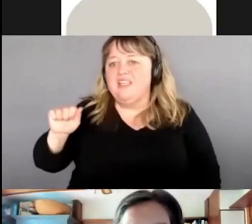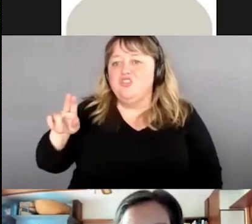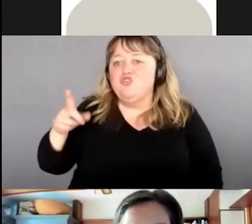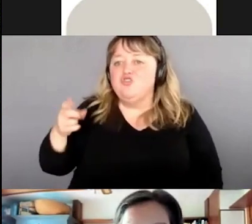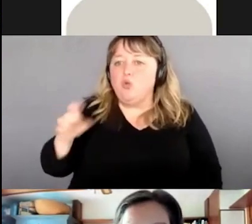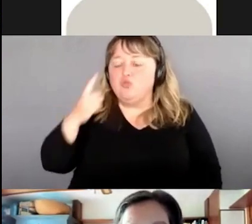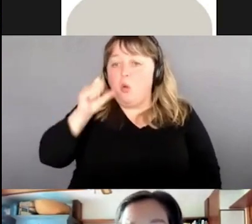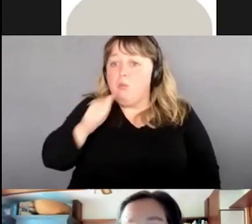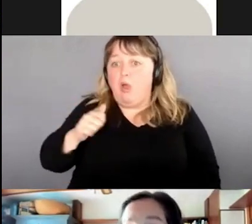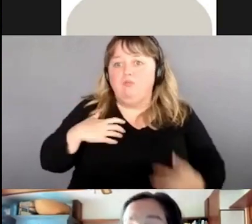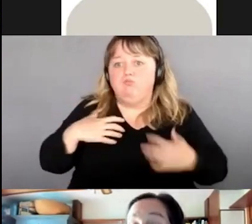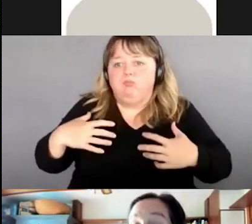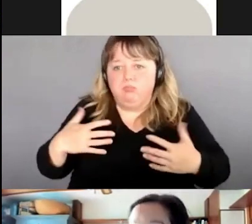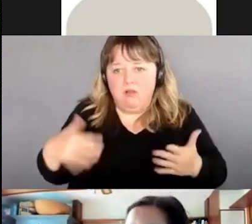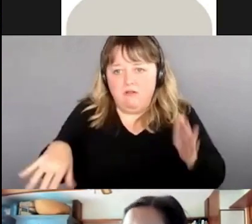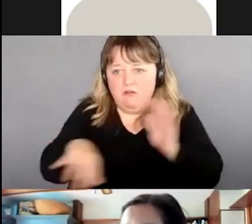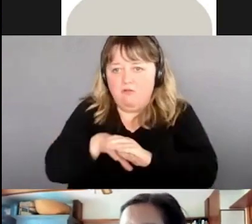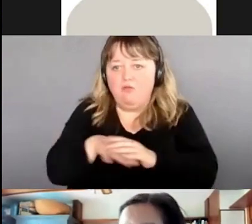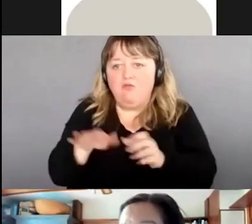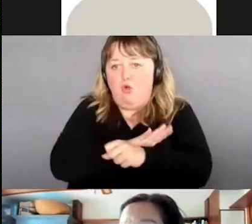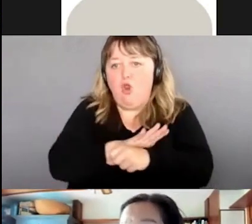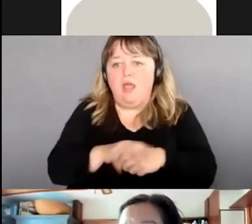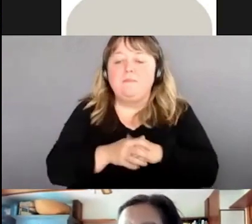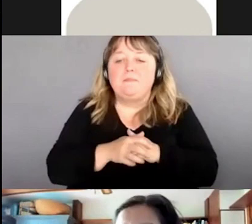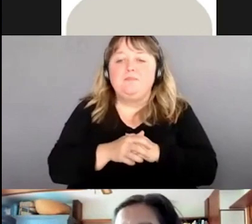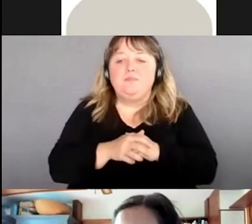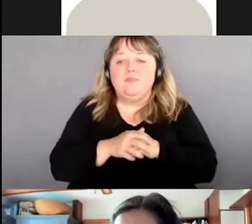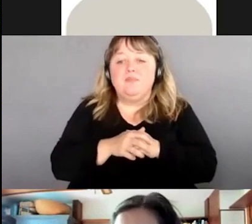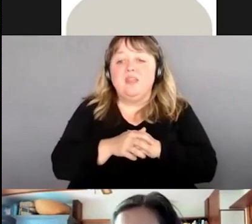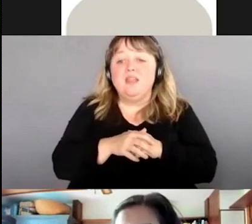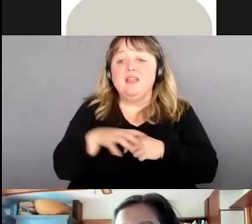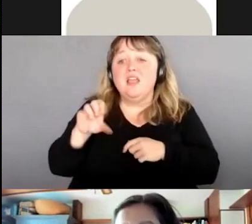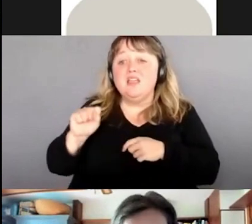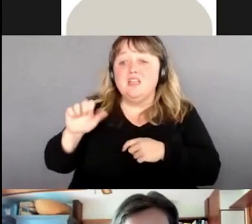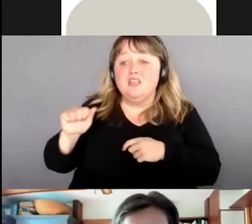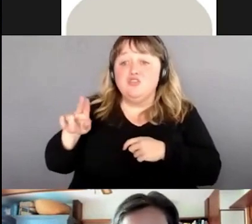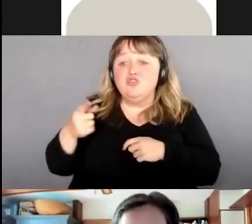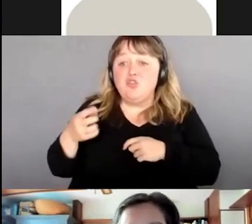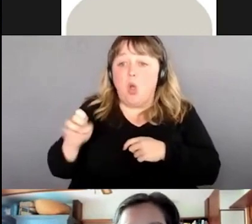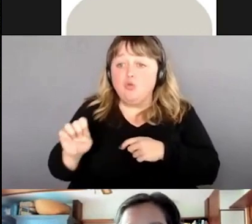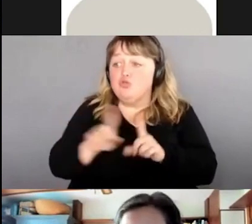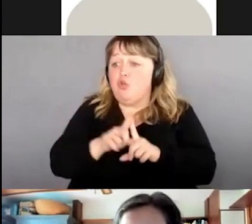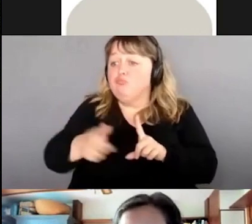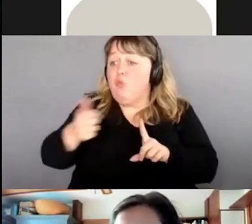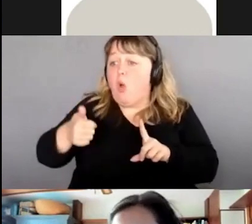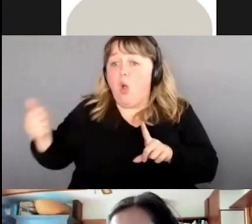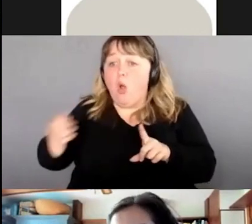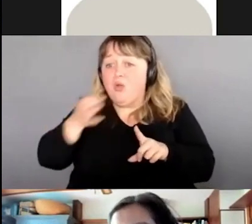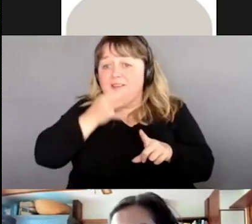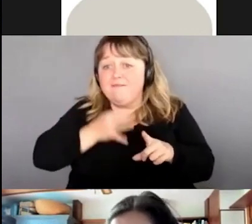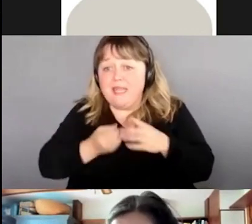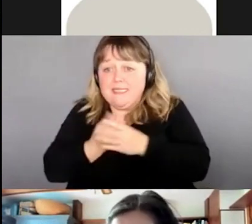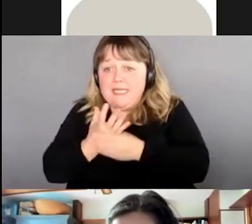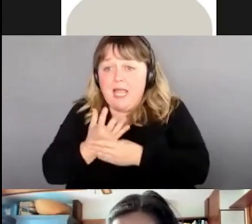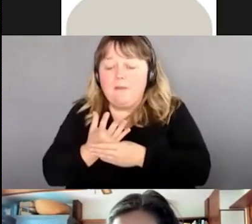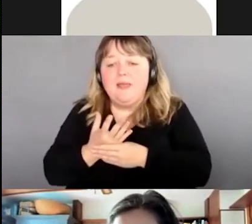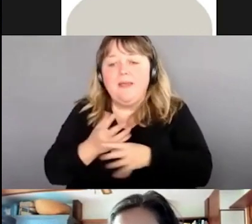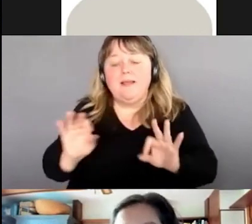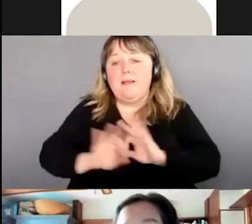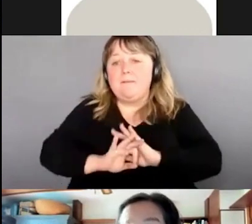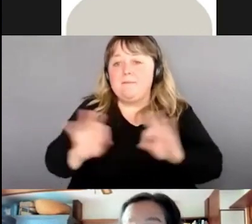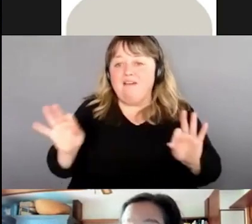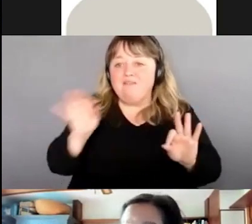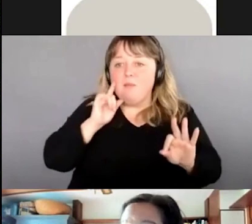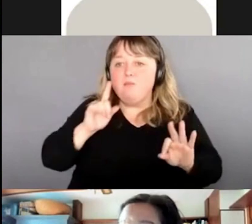'engorgements. La sauge comme beaucoup d'autres fines herbes c'est une excellente antiseptique